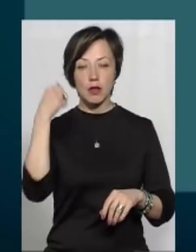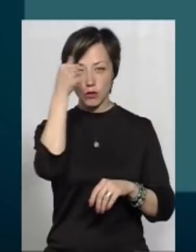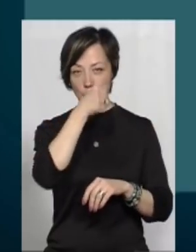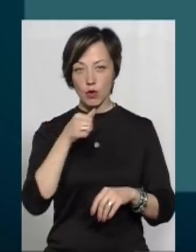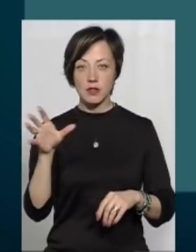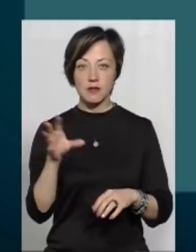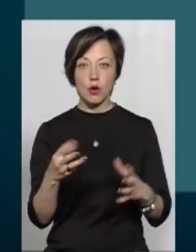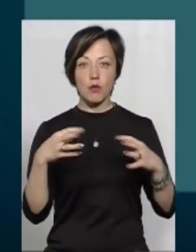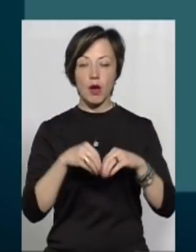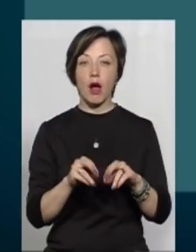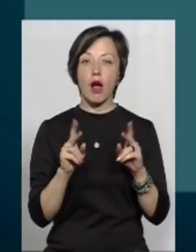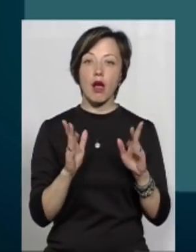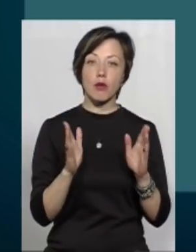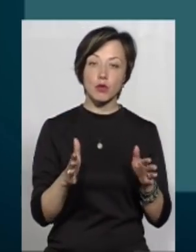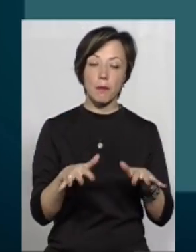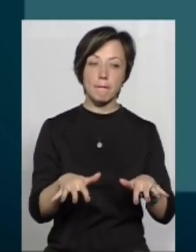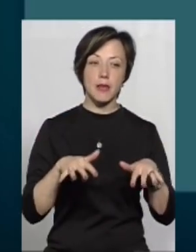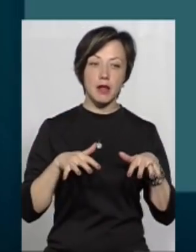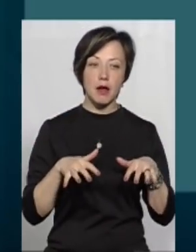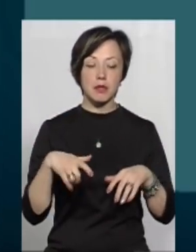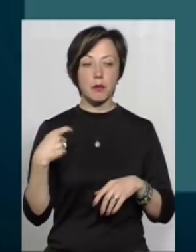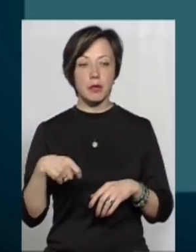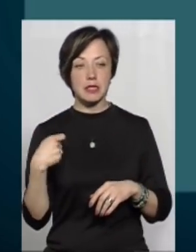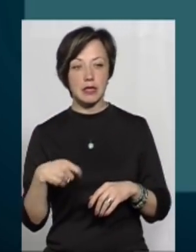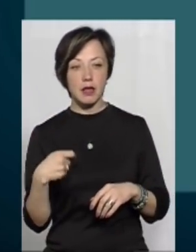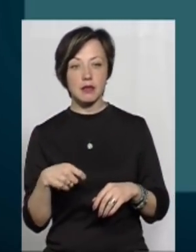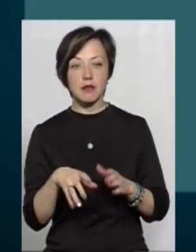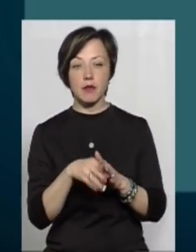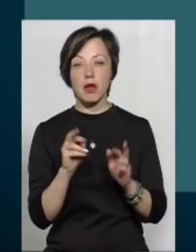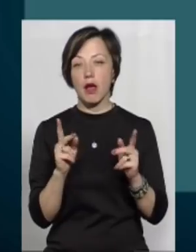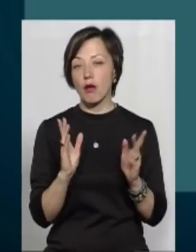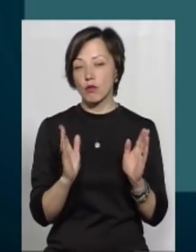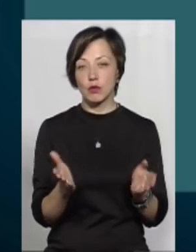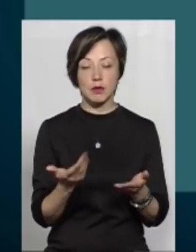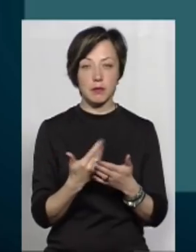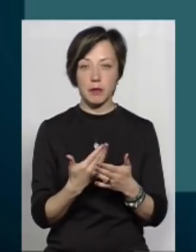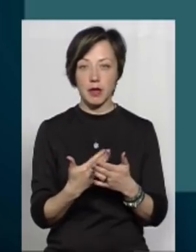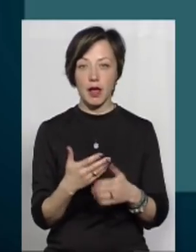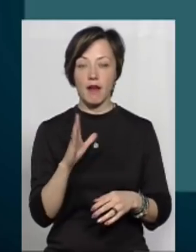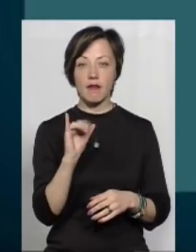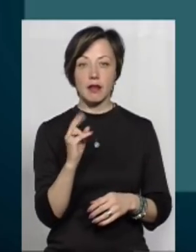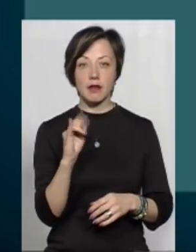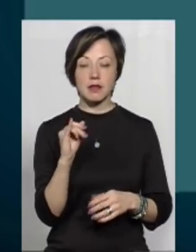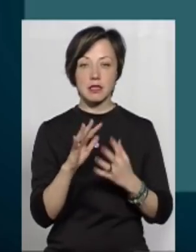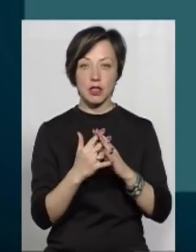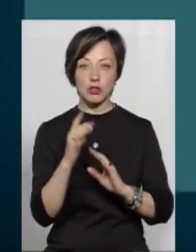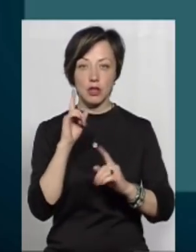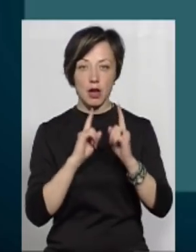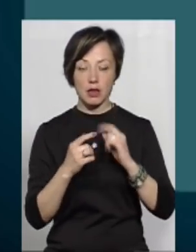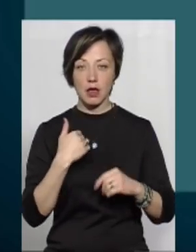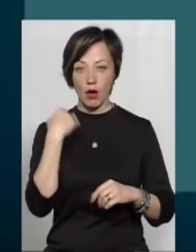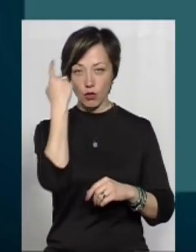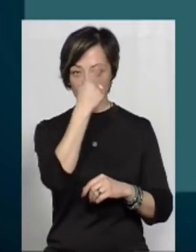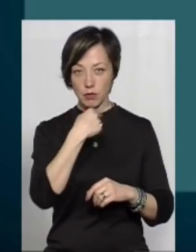'єднаються. А як воно буде? Зараз парламентський, президентський, тому парламентський, як воно буде? Наприклад, Вінковецька селищна рада і я особисто